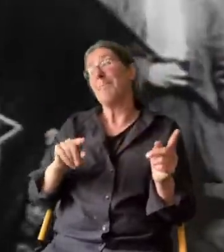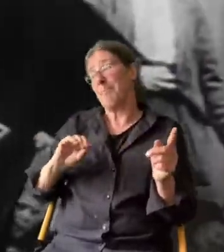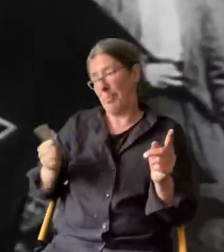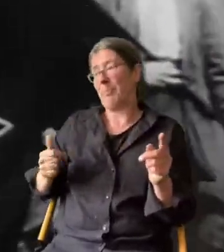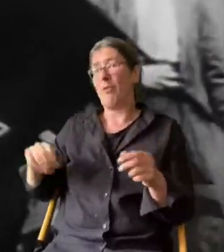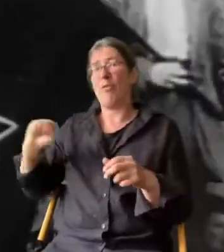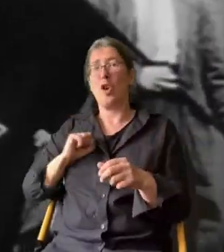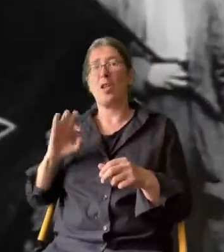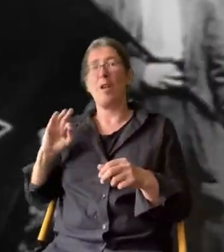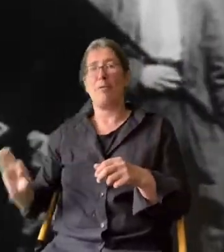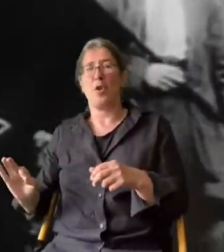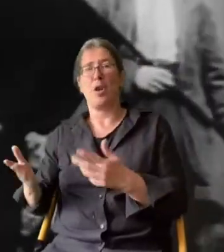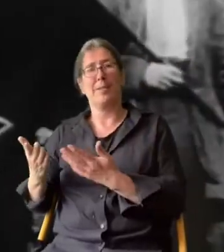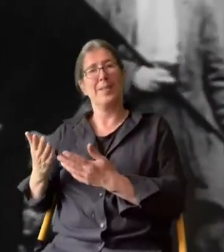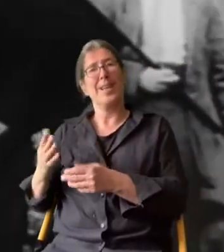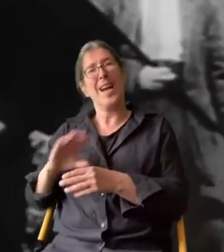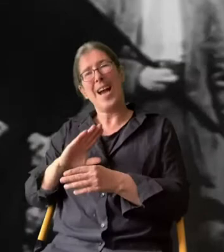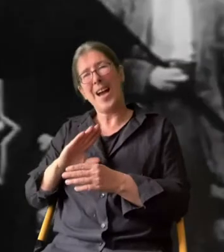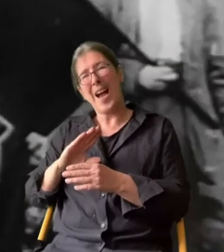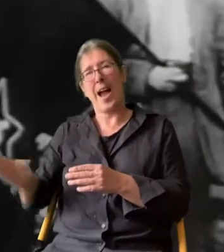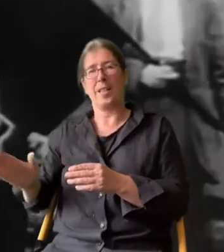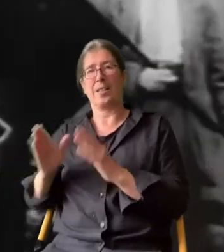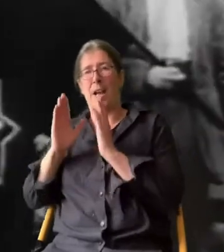Davon profitieren vor allem die Rechtsradikalen.